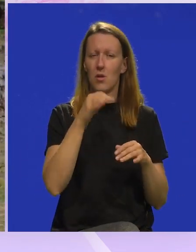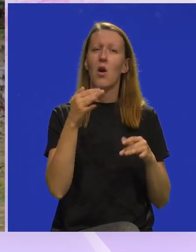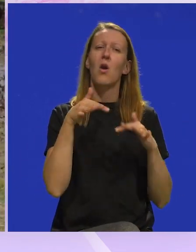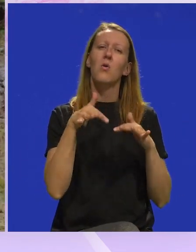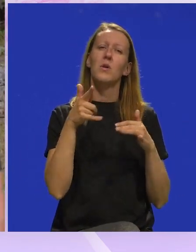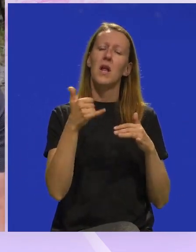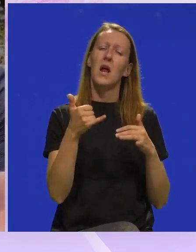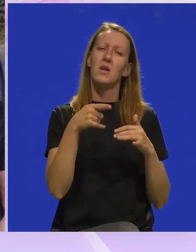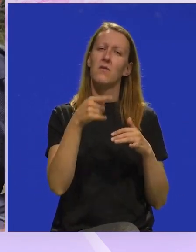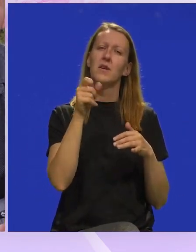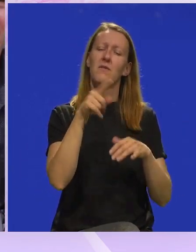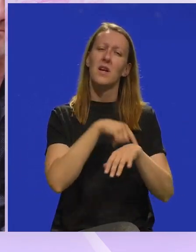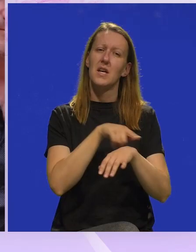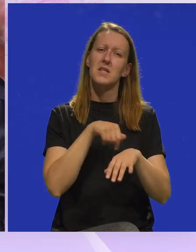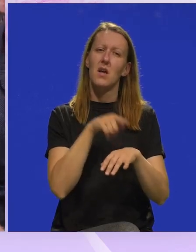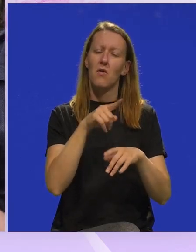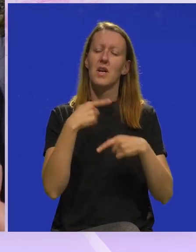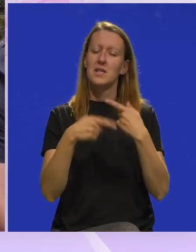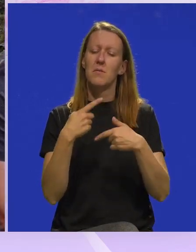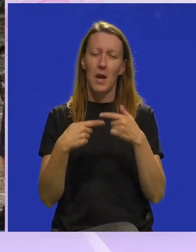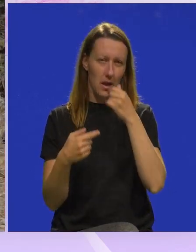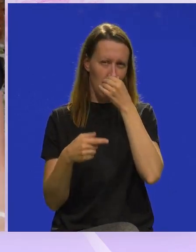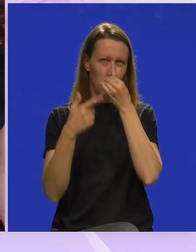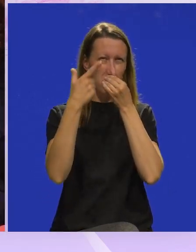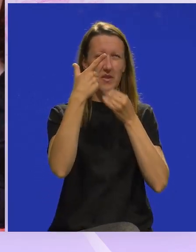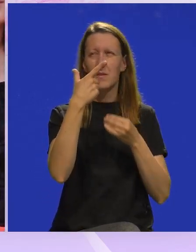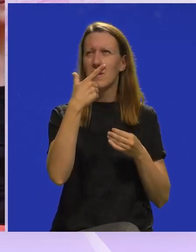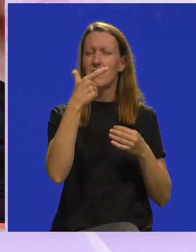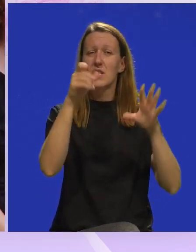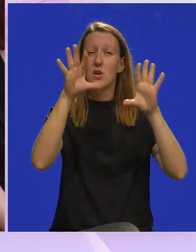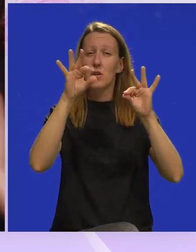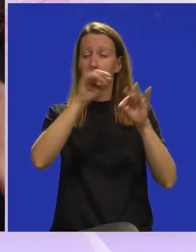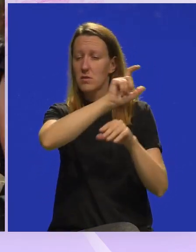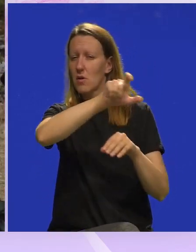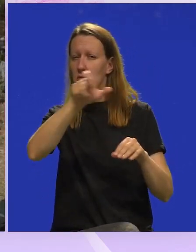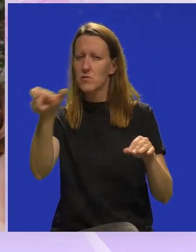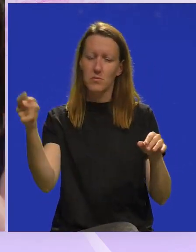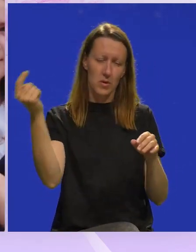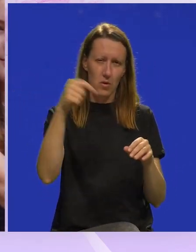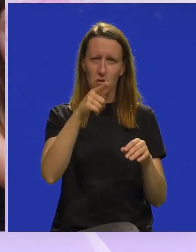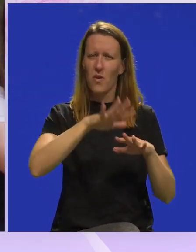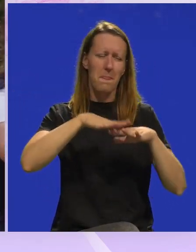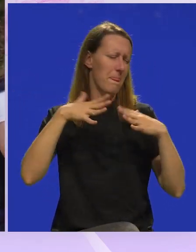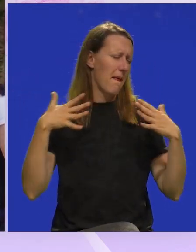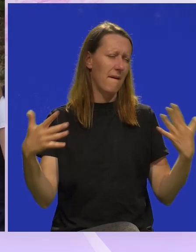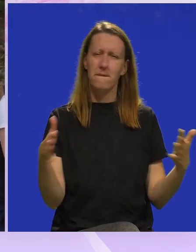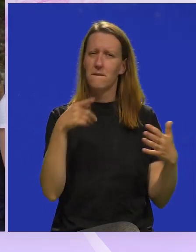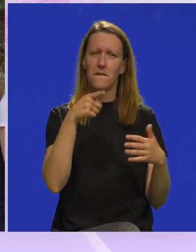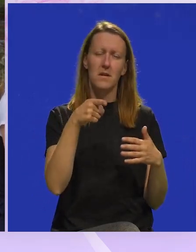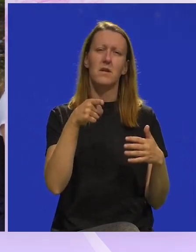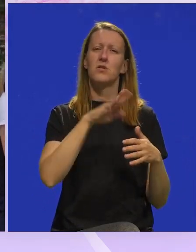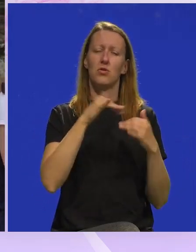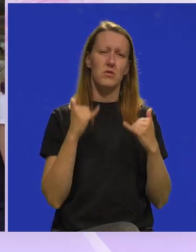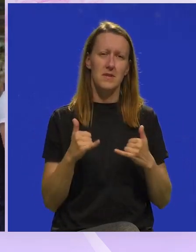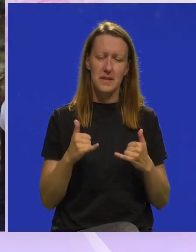sudionika se danas tijekom ovih 12 sati ovdje izmijenilo? Pa 210 sudionika je ove godine, ovo je najveći klavirski maraton